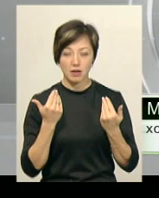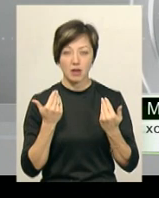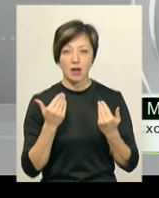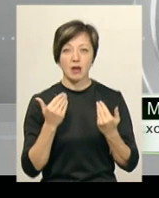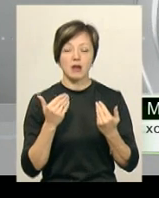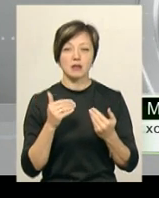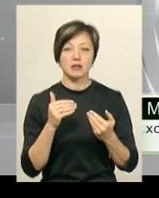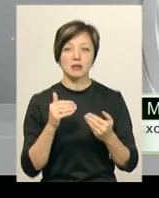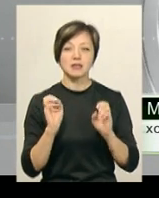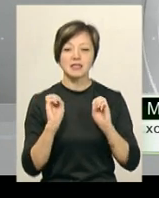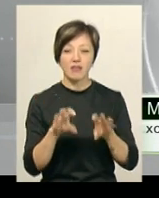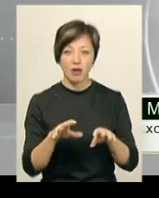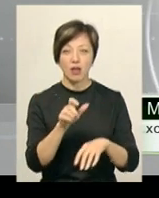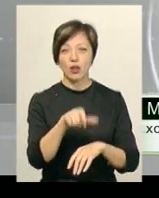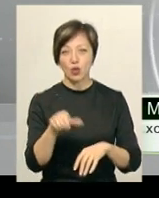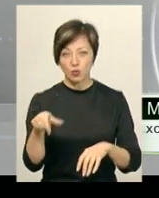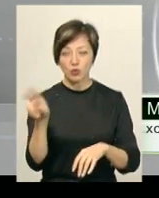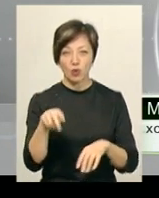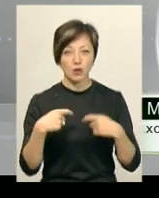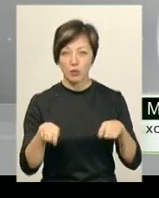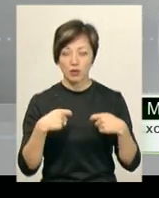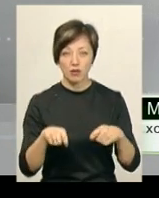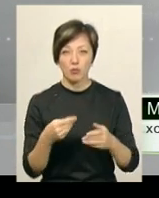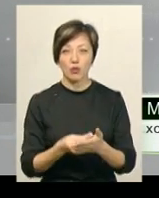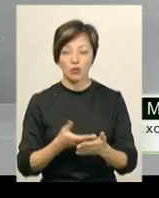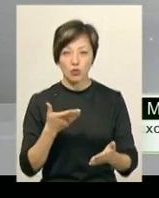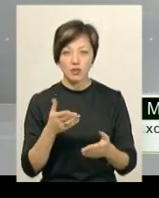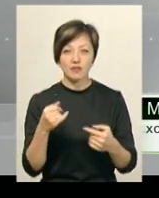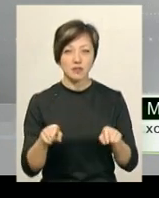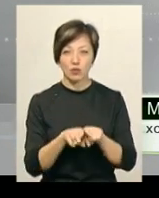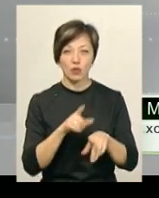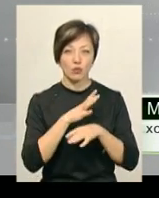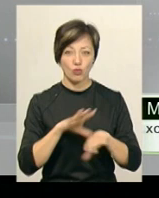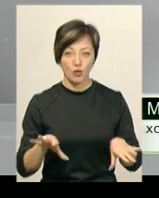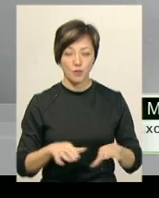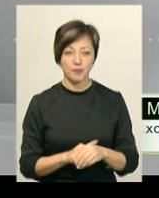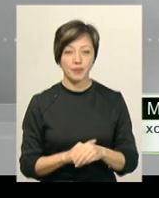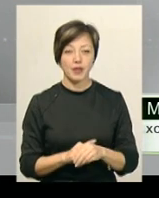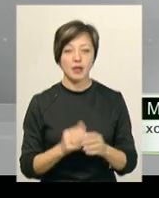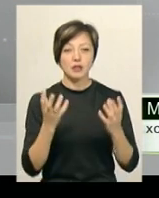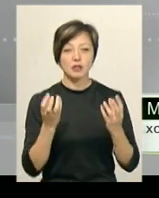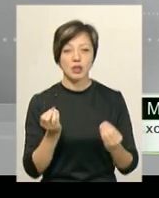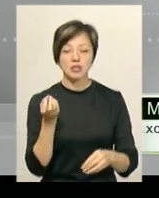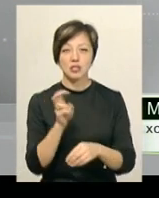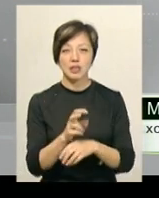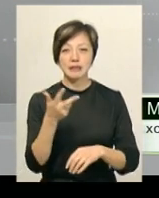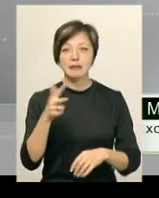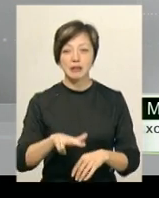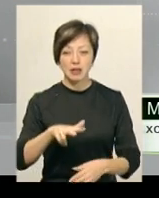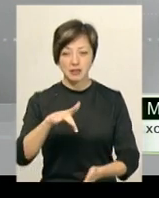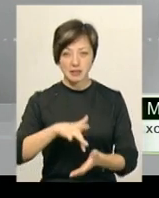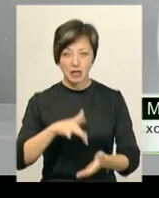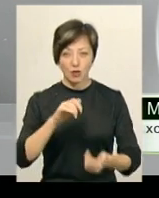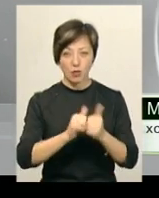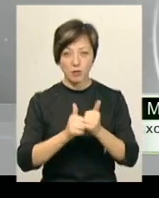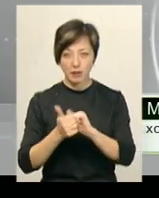здавали, але не продавали валюту. І долар подорожчав, і все одно не було. І ще я зайшла в три обмінники, також